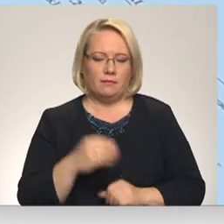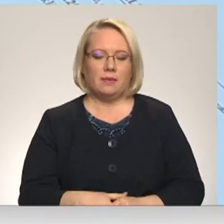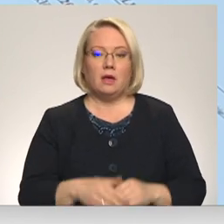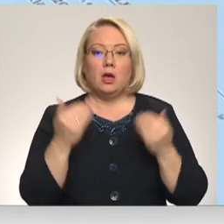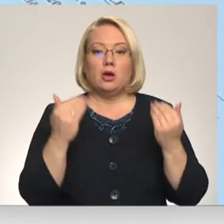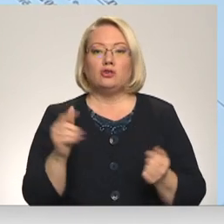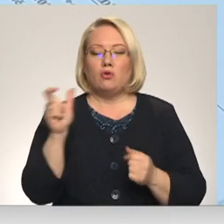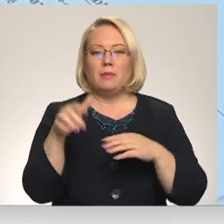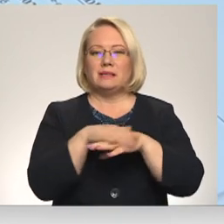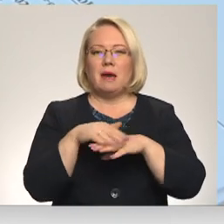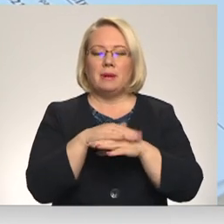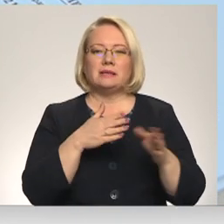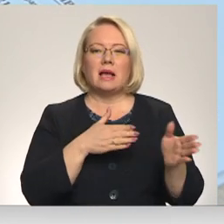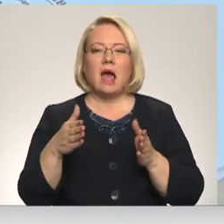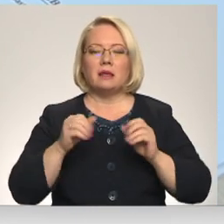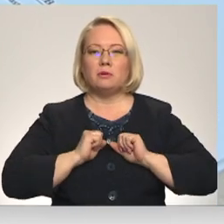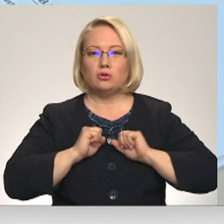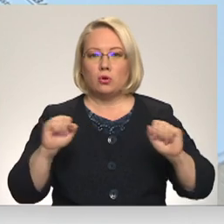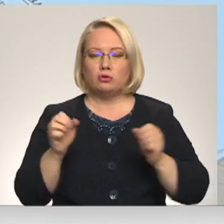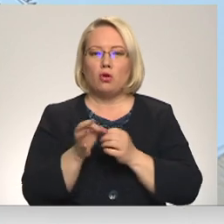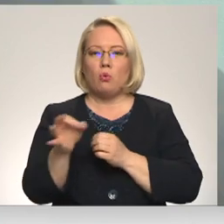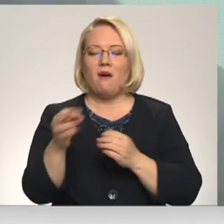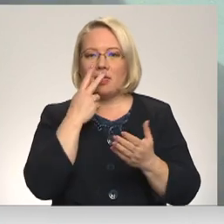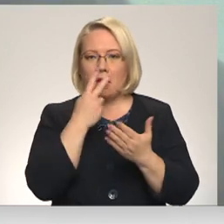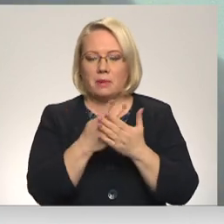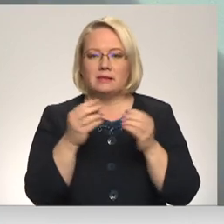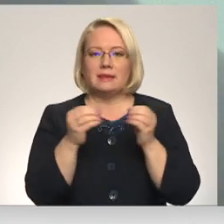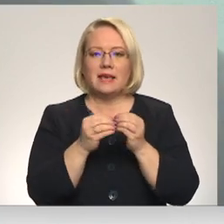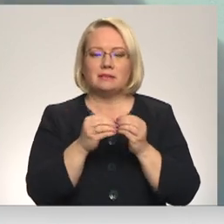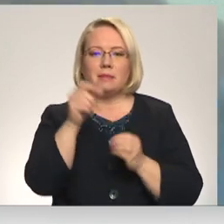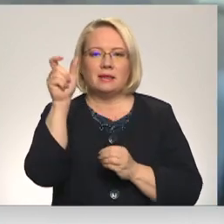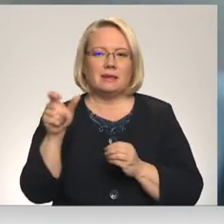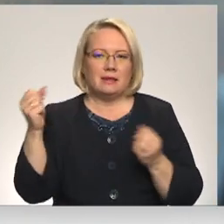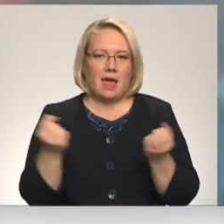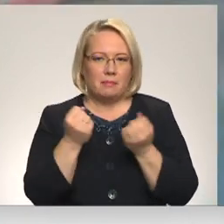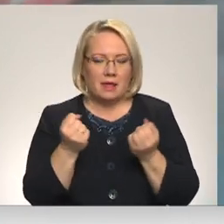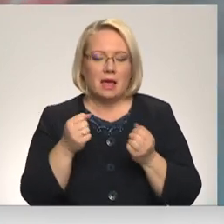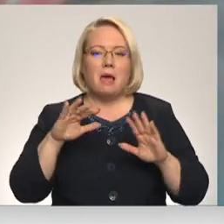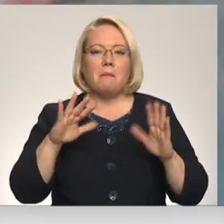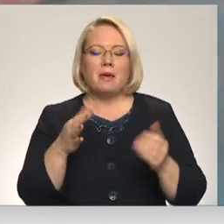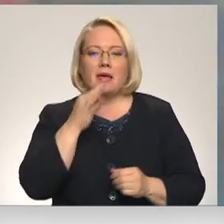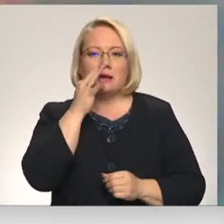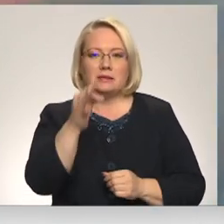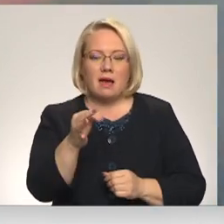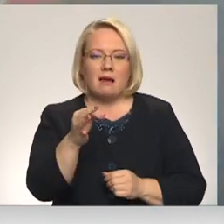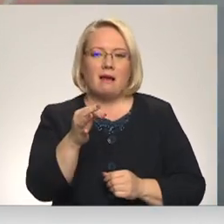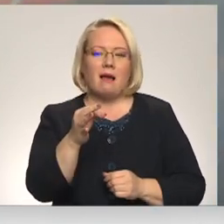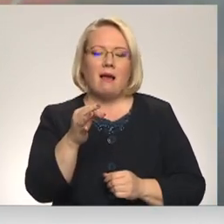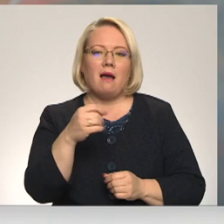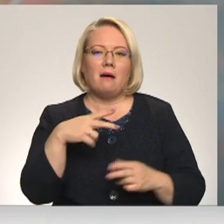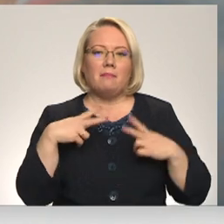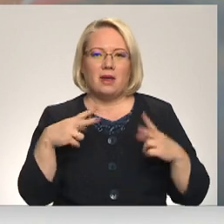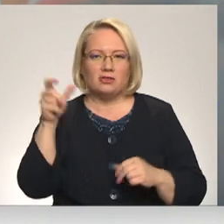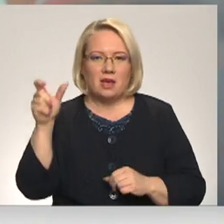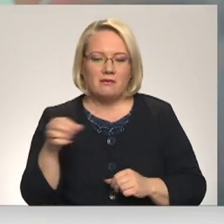Šobrīd sabieriskās kārtības nodrošināšanai nodā paredzētas desmit štata vietas, bet kā RTV atzīs zālīts, jau redzams, ka štata vietas skaits būs